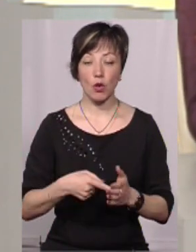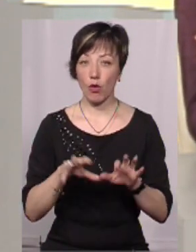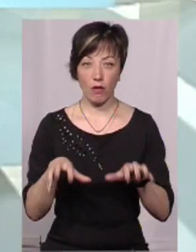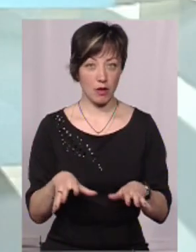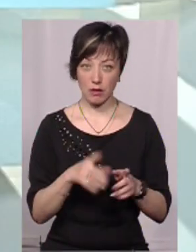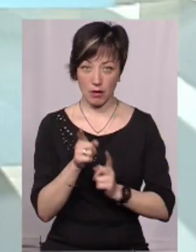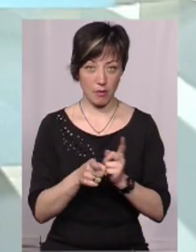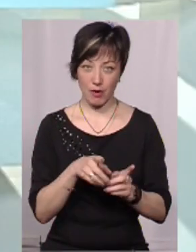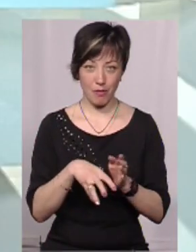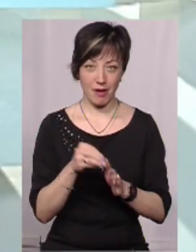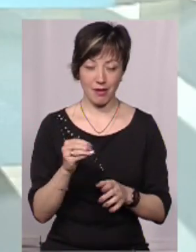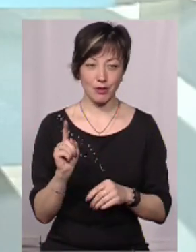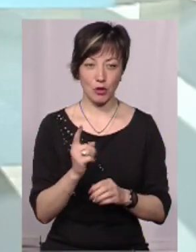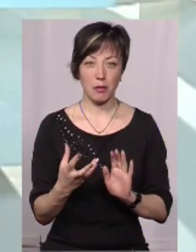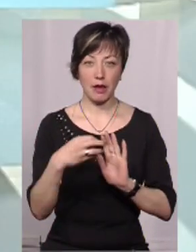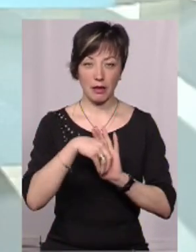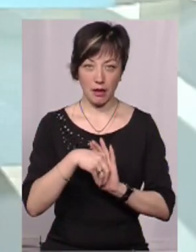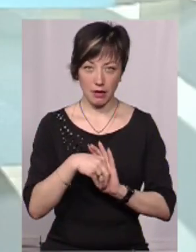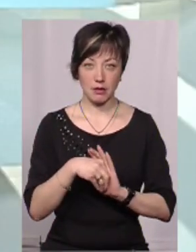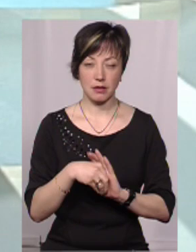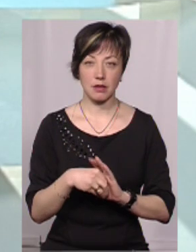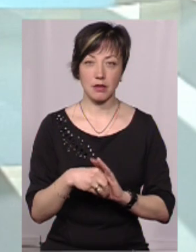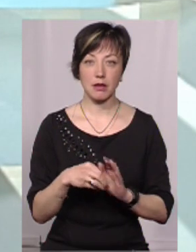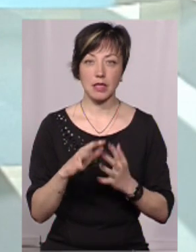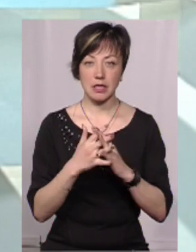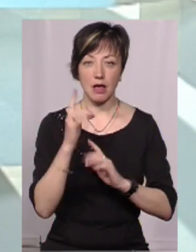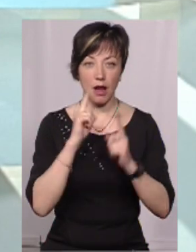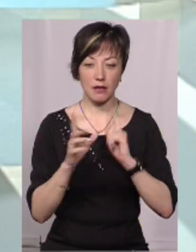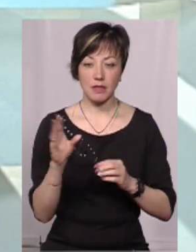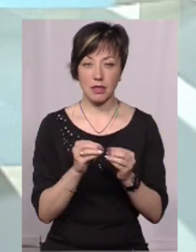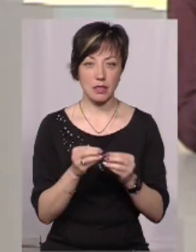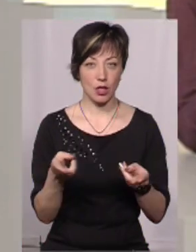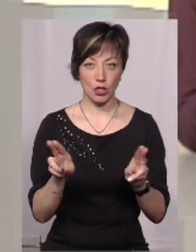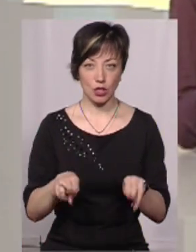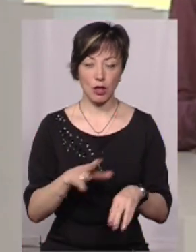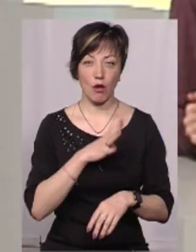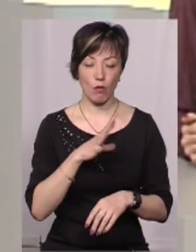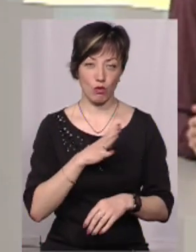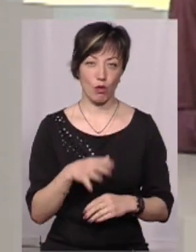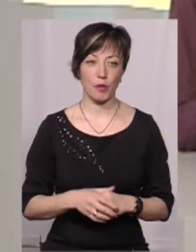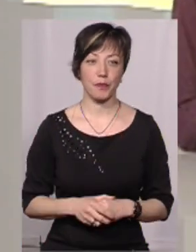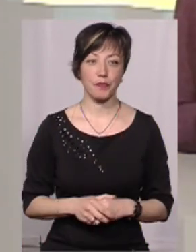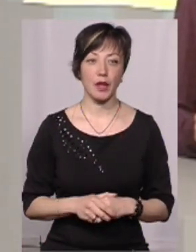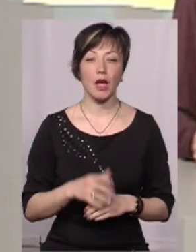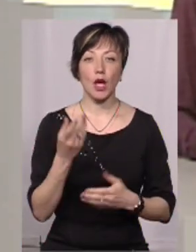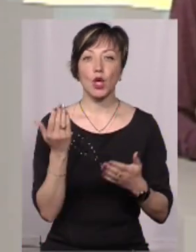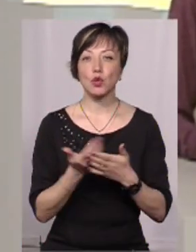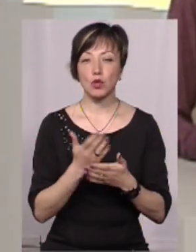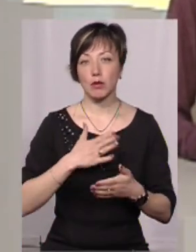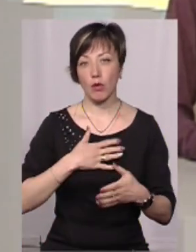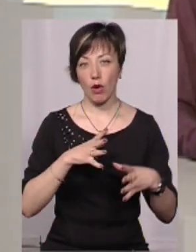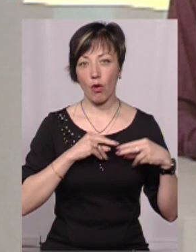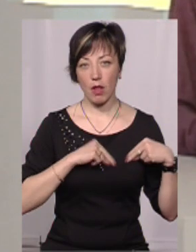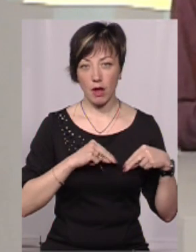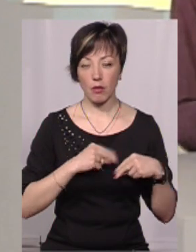голову ж не переобирали через те, що приєдналася до нього зільрада. Так же все залишилося, як було. От звідти сюжет моєї